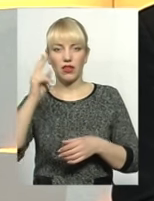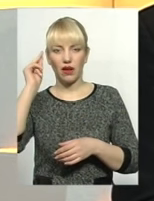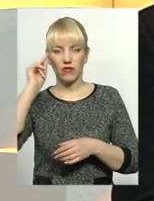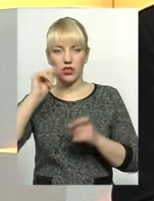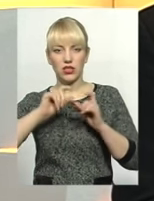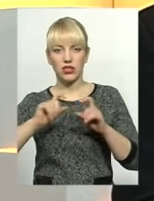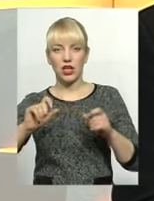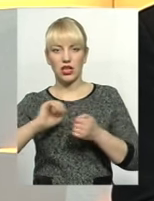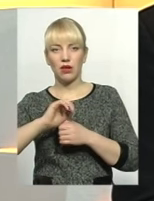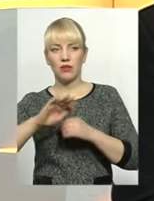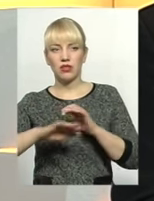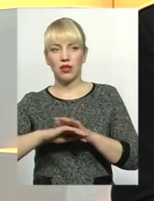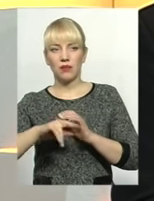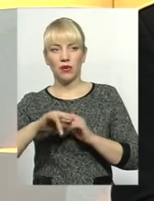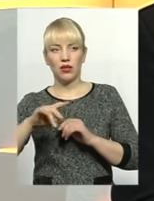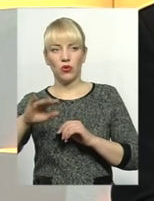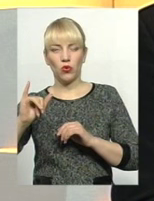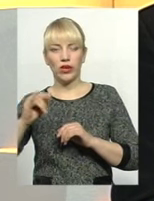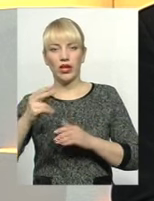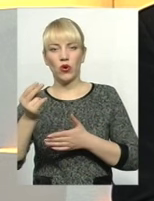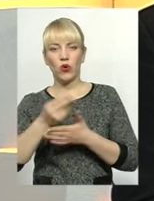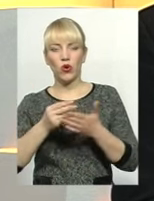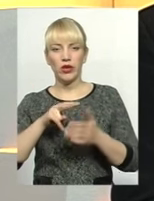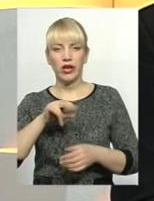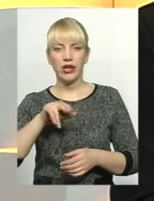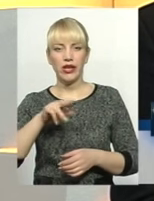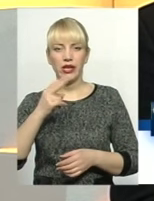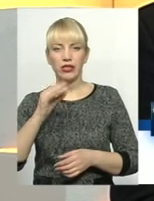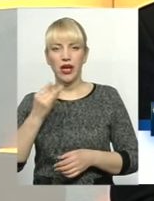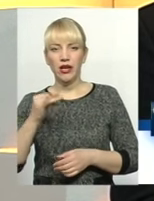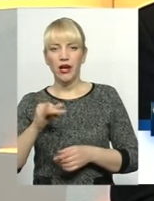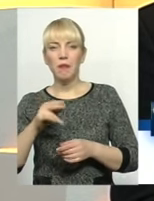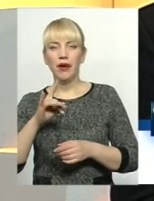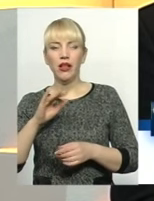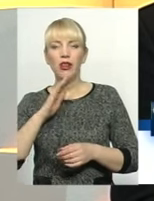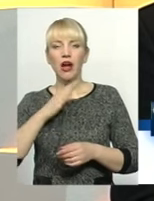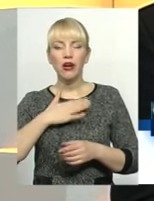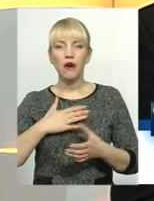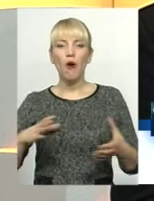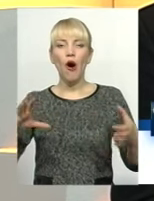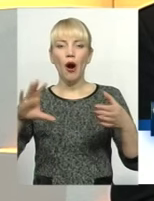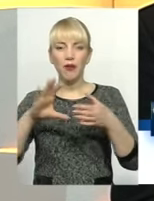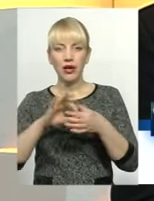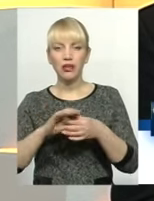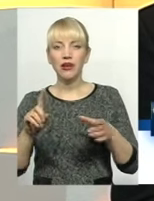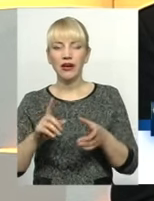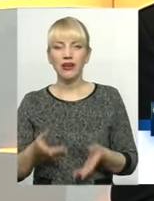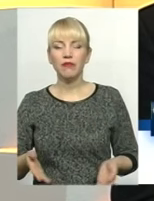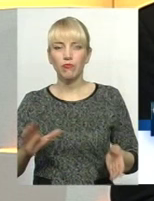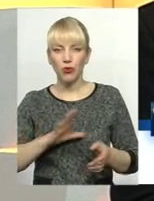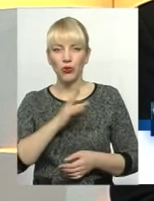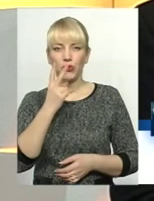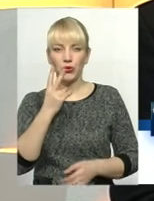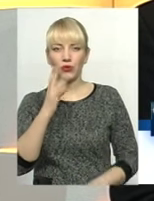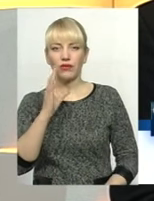Кам'янець-Подільський ВПУ та художній ліцеї міста Кам'янеця-Подільського. При нашому об'єднанні, яке завершилося 2 вересня,